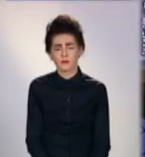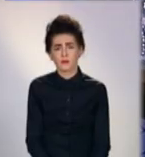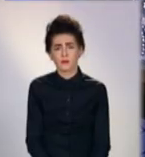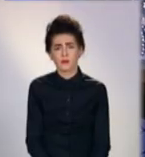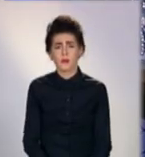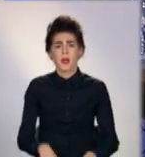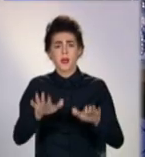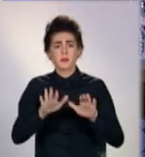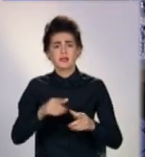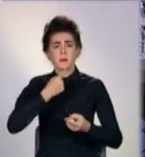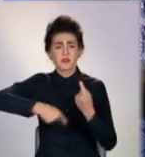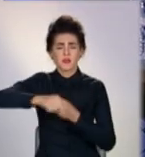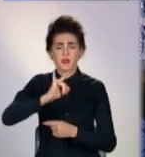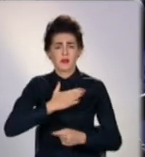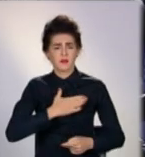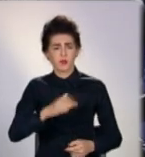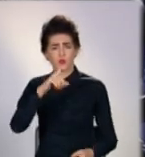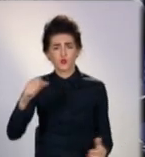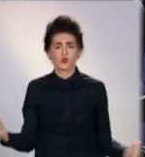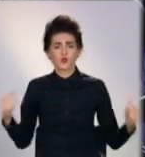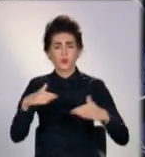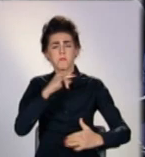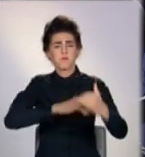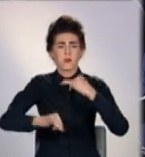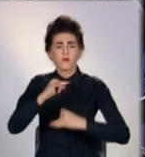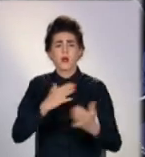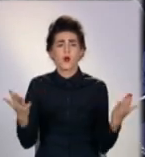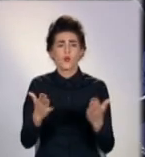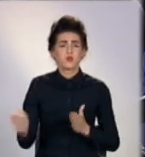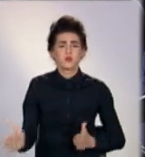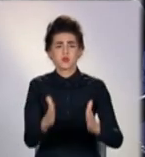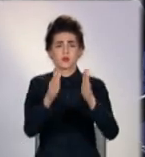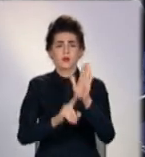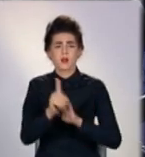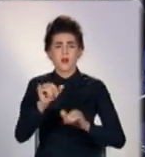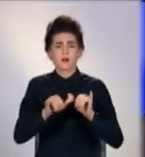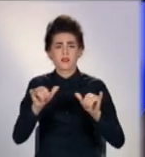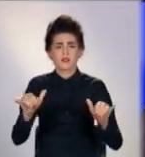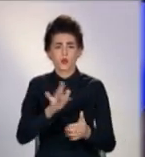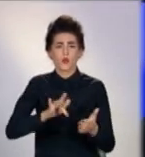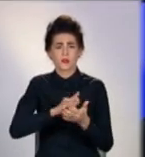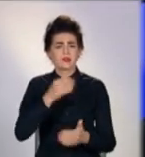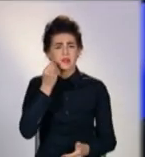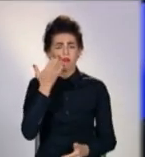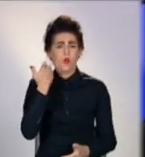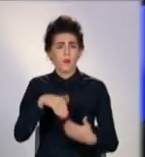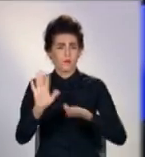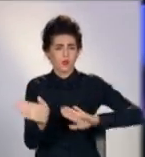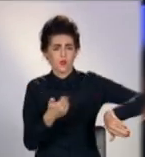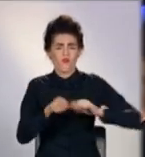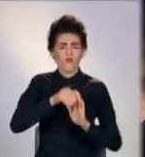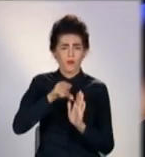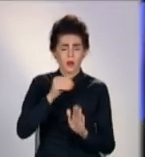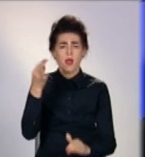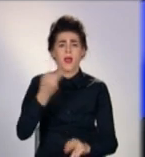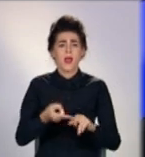Місцеві бізнесмени та активісти зібралися, аби обговорити, за яким шляхом буде розвиватися Слов'янськ після виборів. Насамперед, йшлося